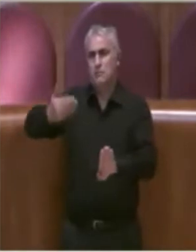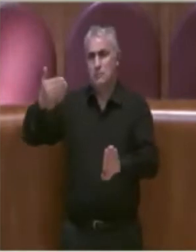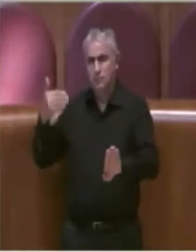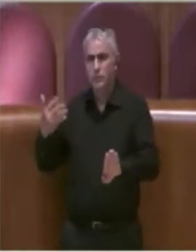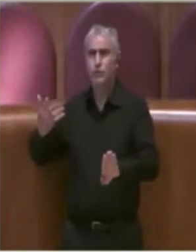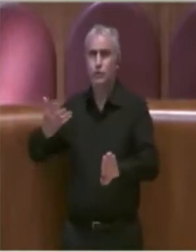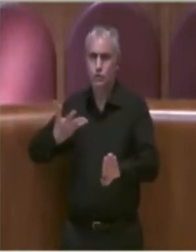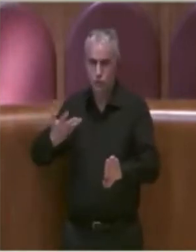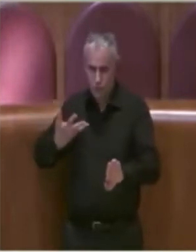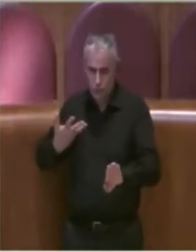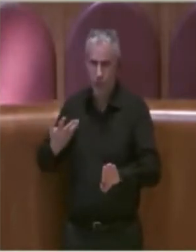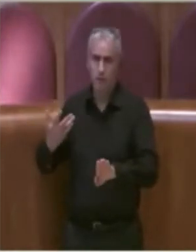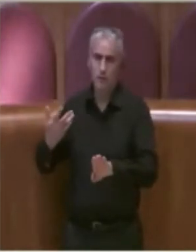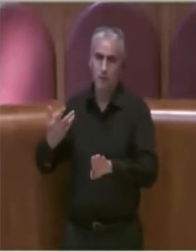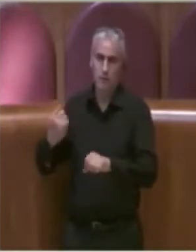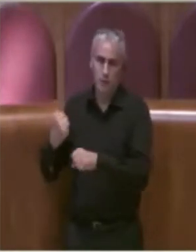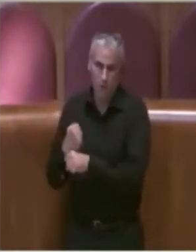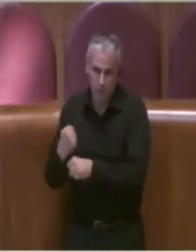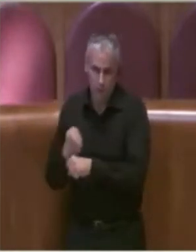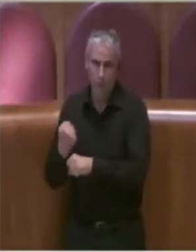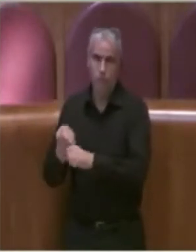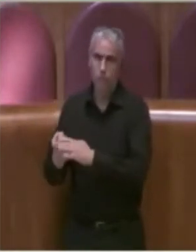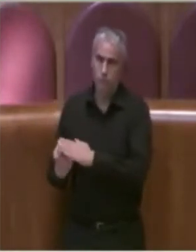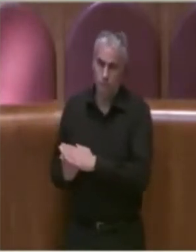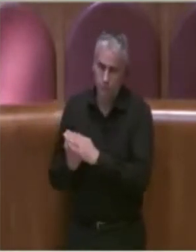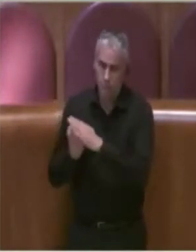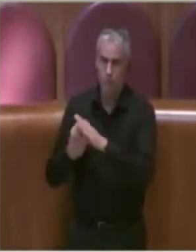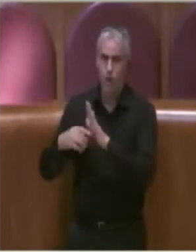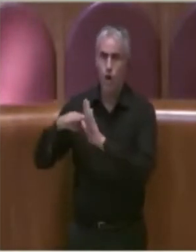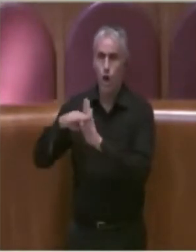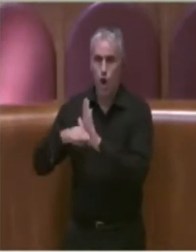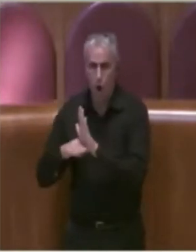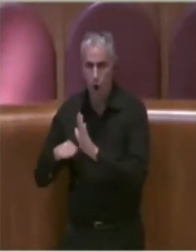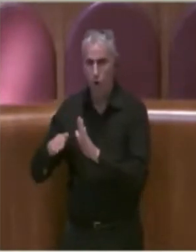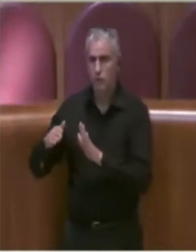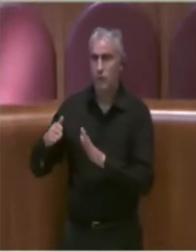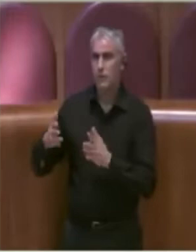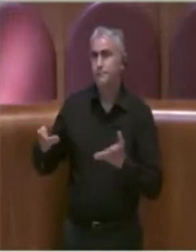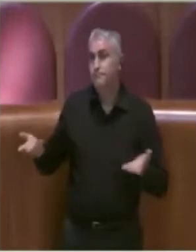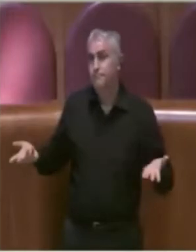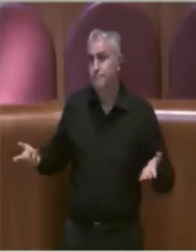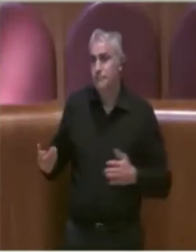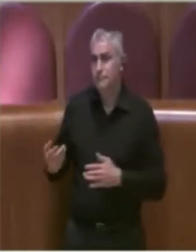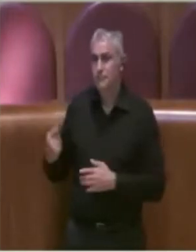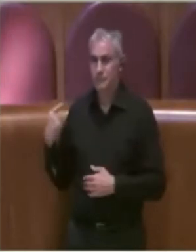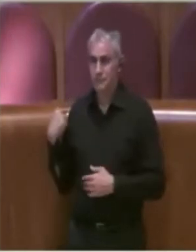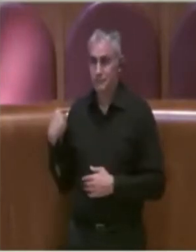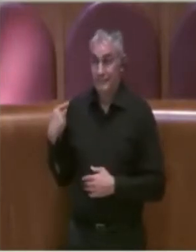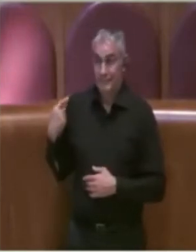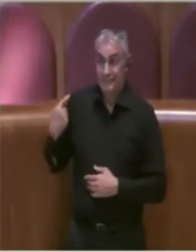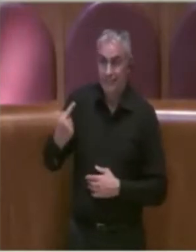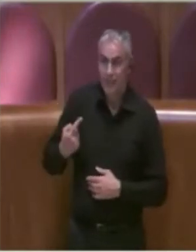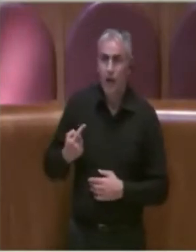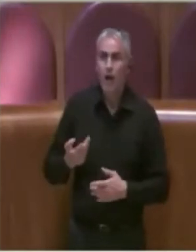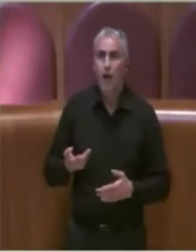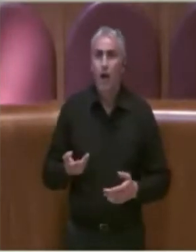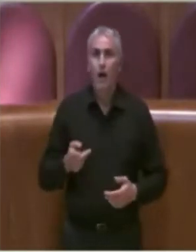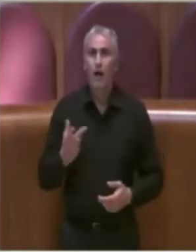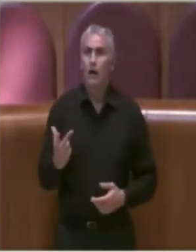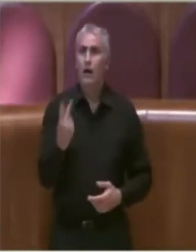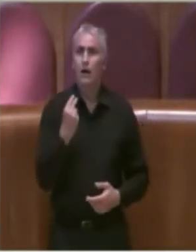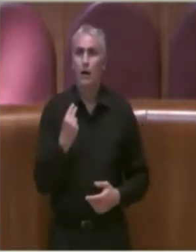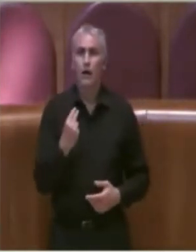supporto normativo, un parere espresso quindi non è vero che è venuta fuori